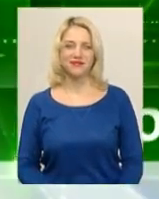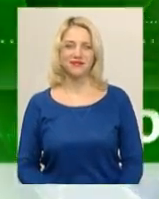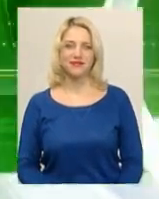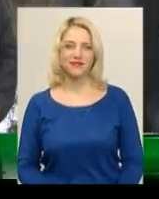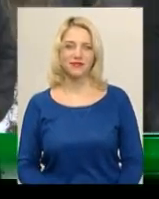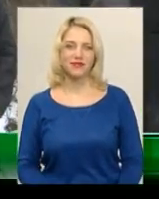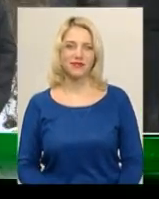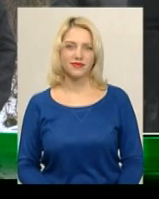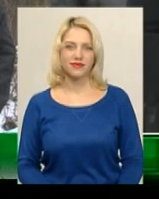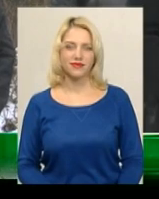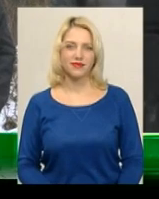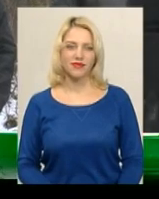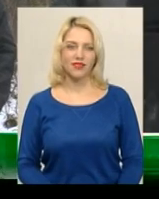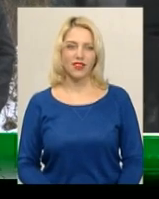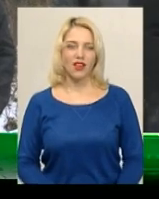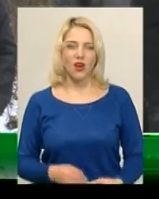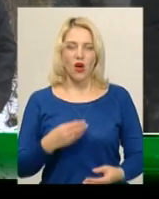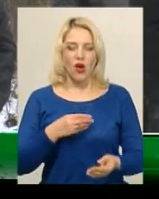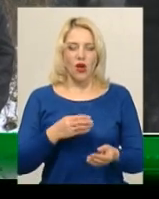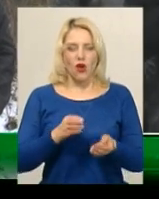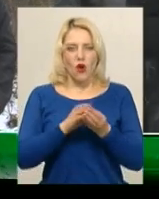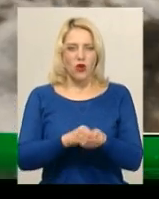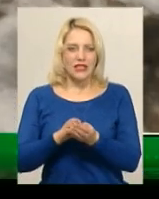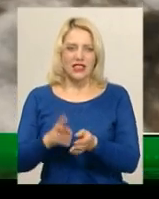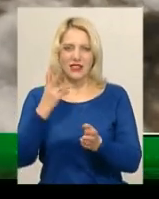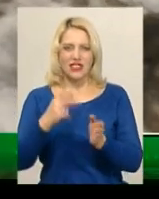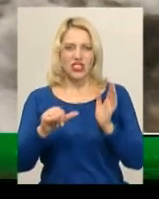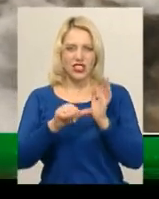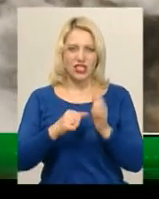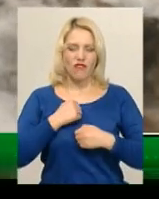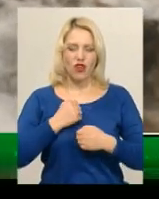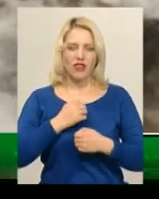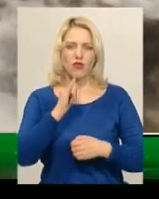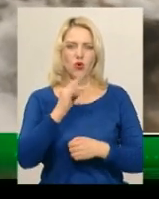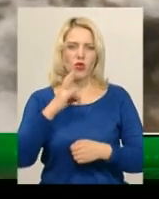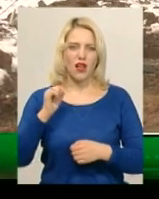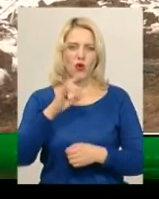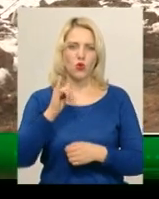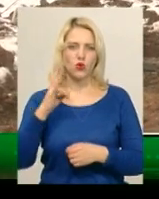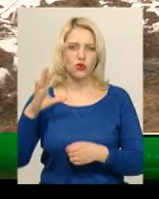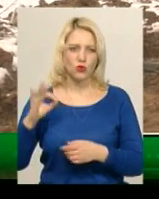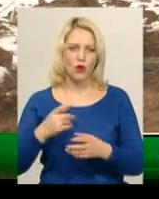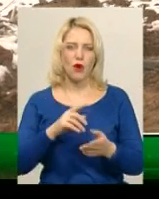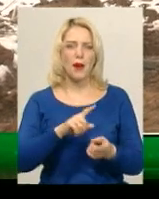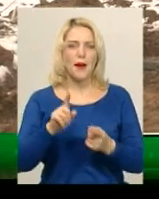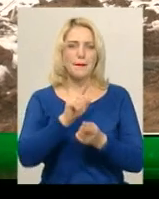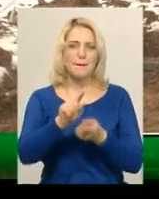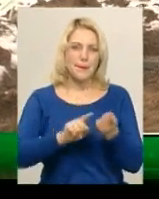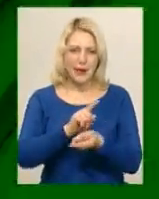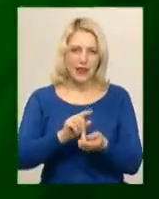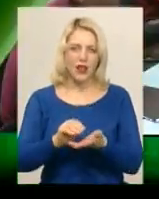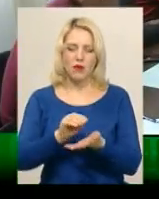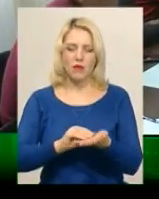Музика Останки 26 вояків армії Української Народної Республіки перепоховали у Красилівському районі.